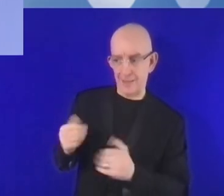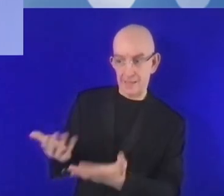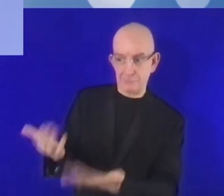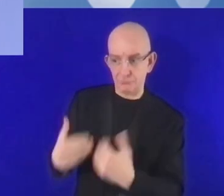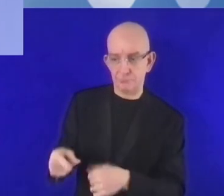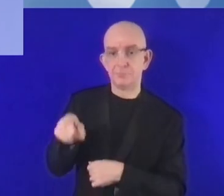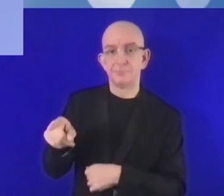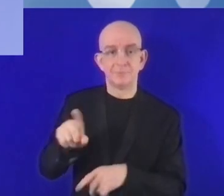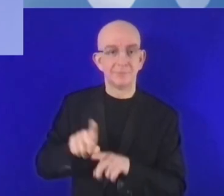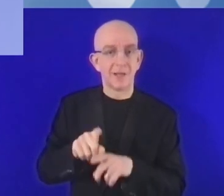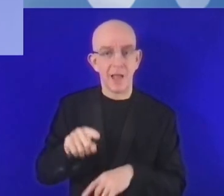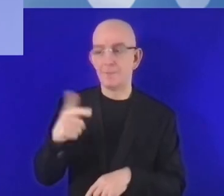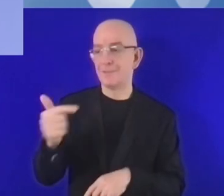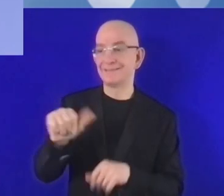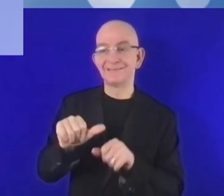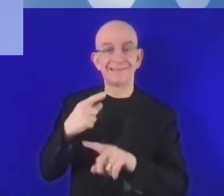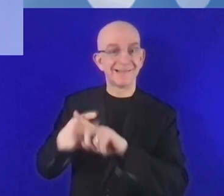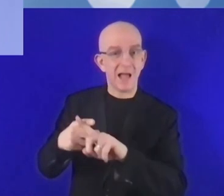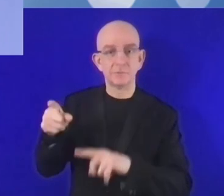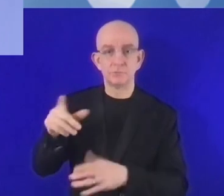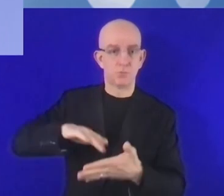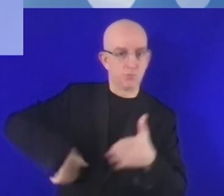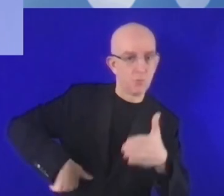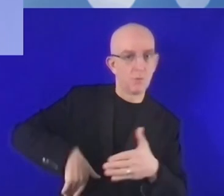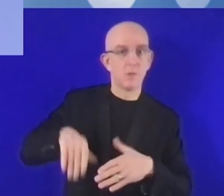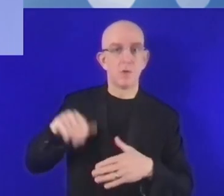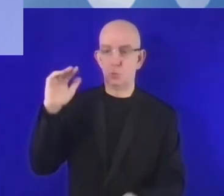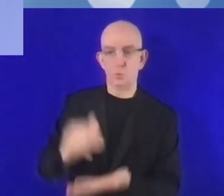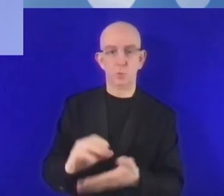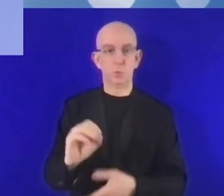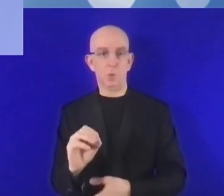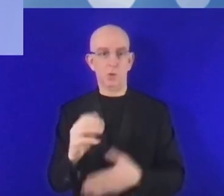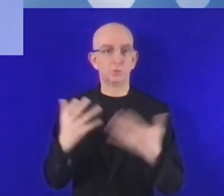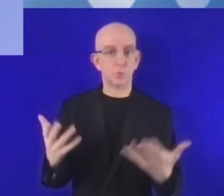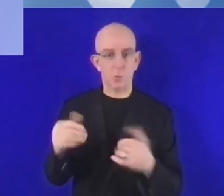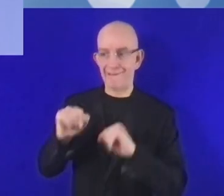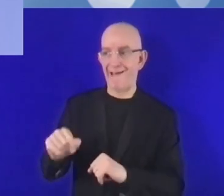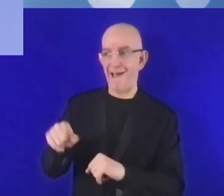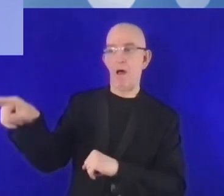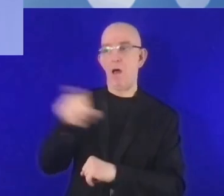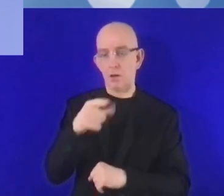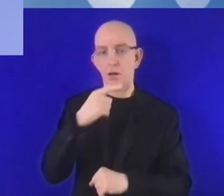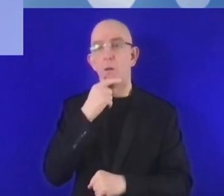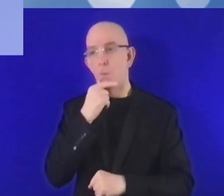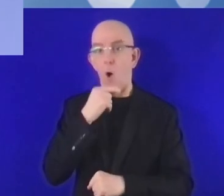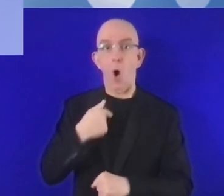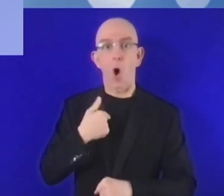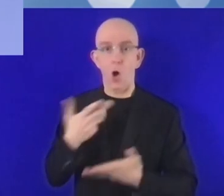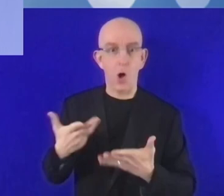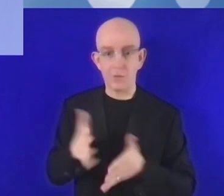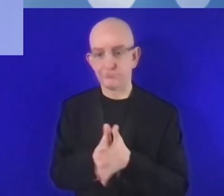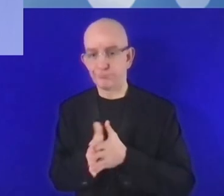فكرة جيدة ولكن ينقصه إمكانية إدراج مثل ذلك. مثل هذا